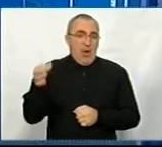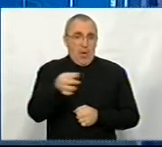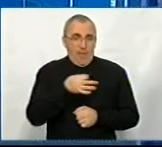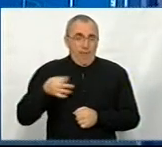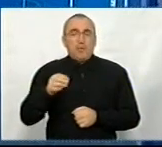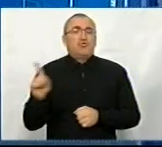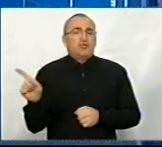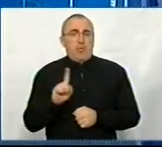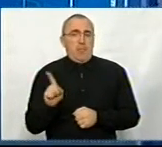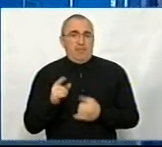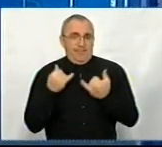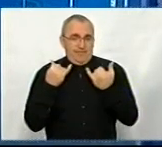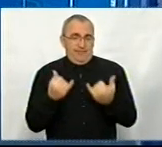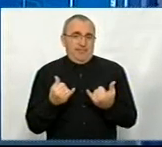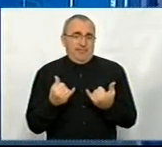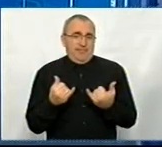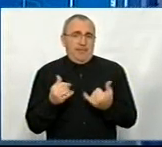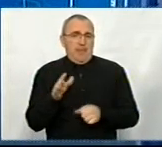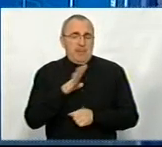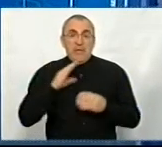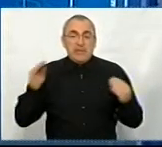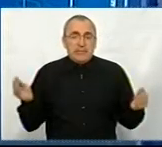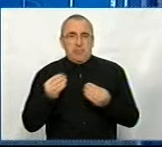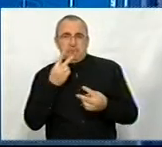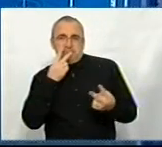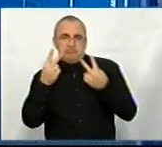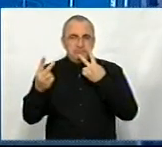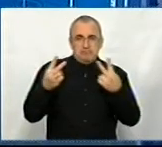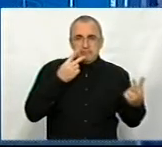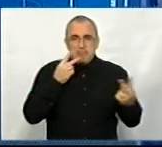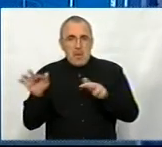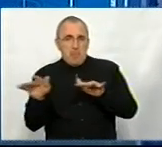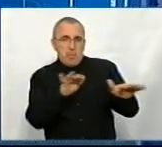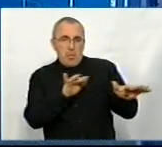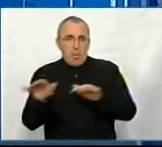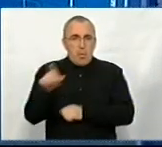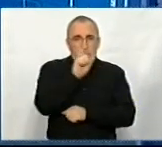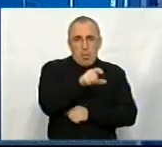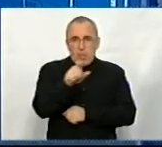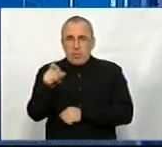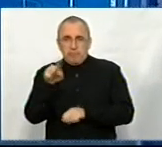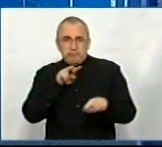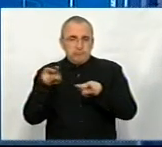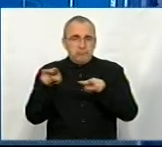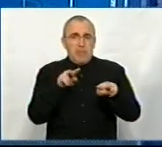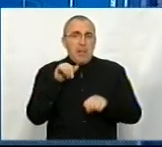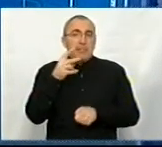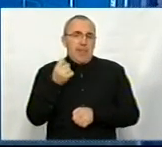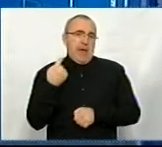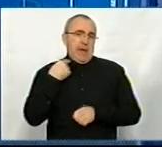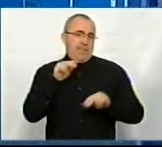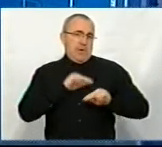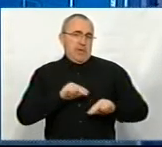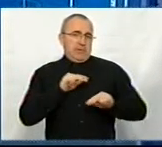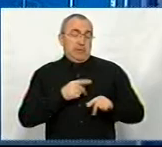того, щоб, скажімо так, був свіжий погляд на ті події, на тих людей, які працюють на Кировоградщину. І